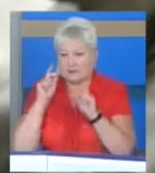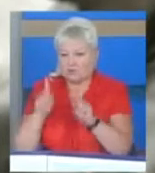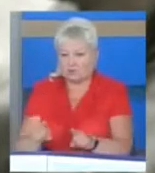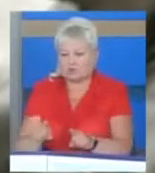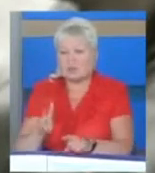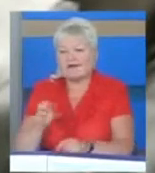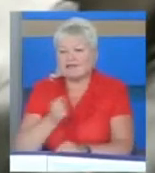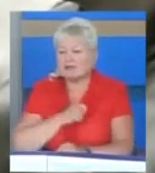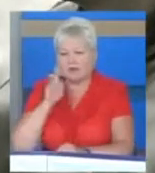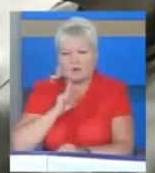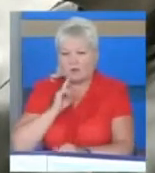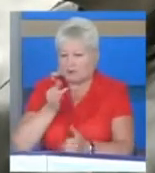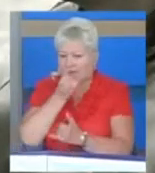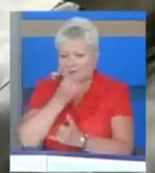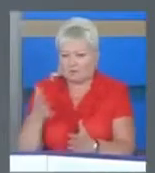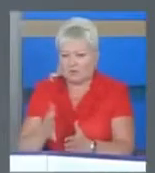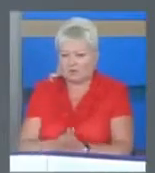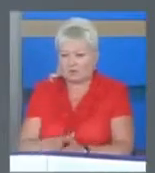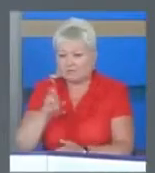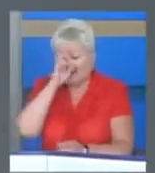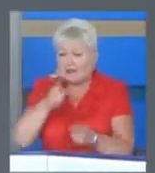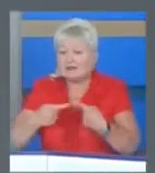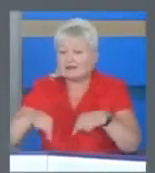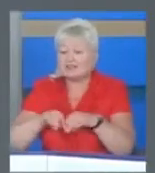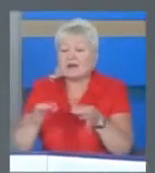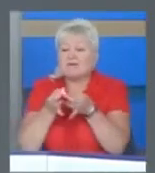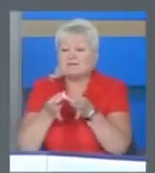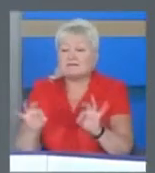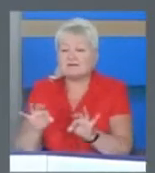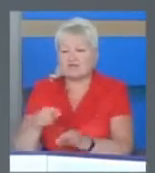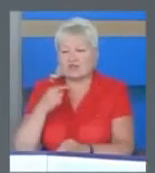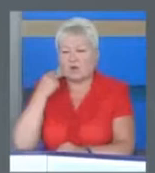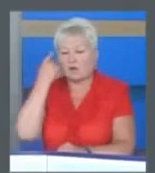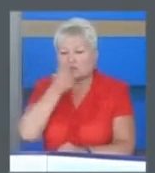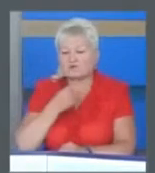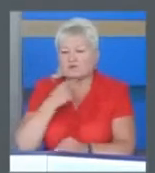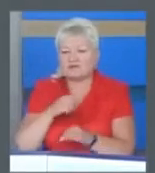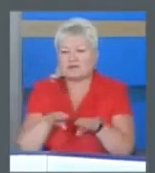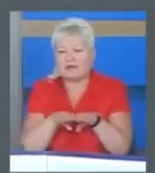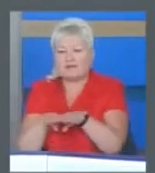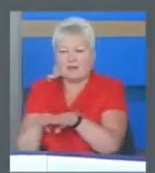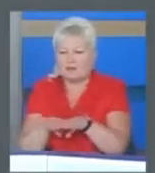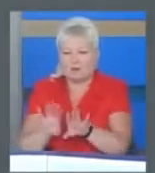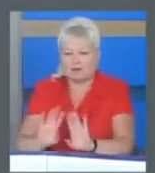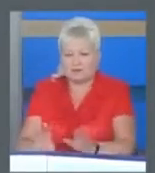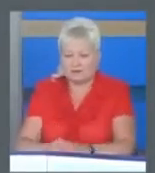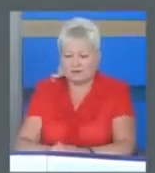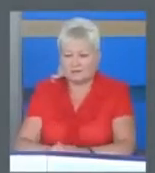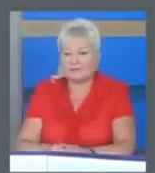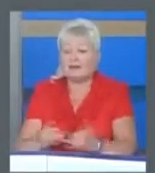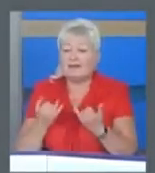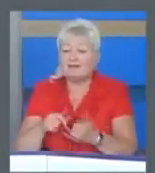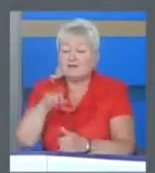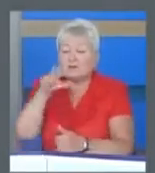поки не зможе. Державна незалежність особистій не дорівнює. Нині людина з